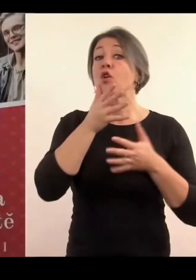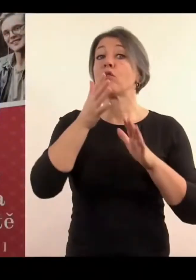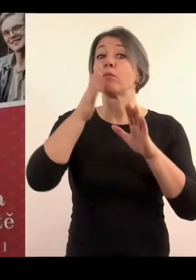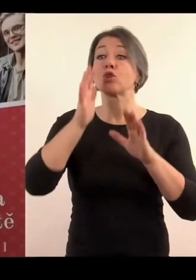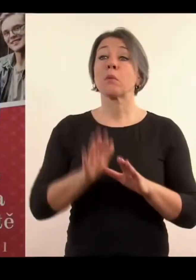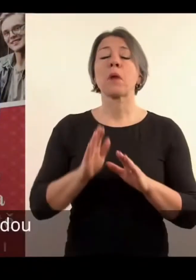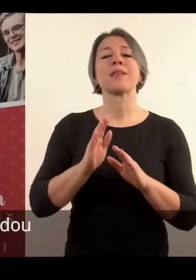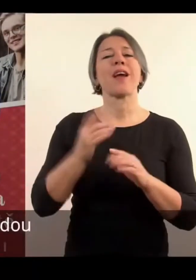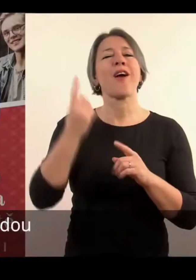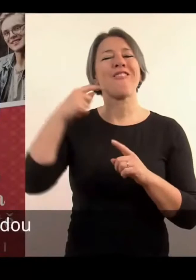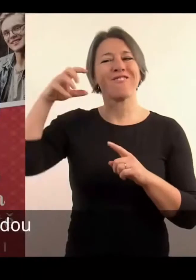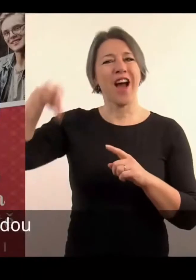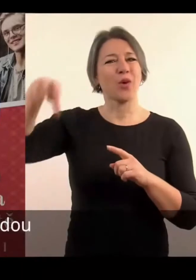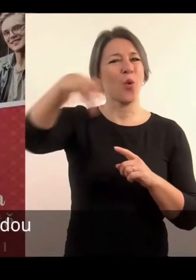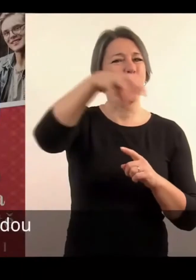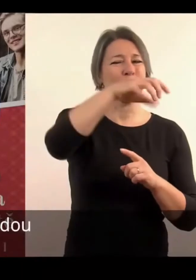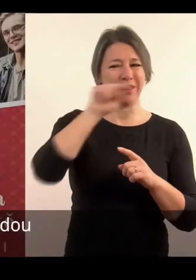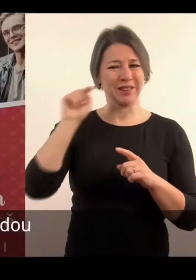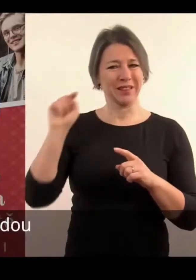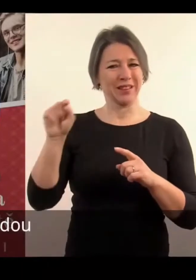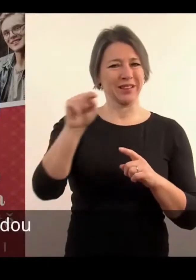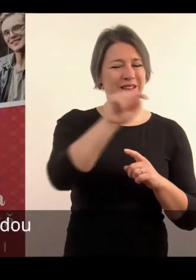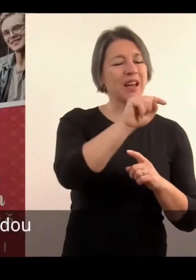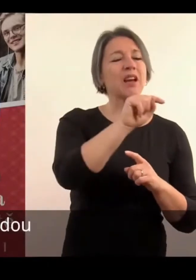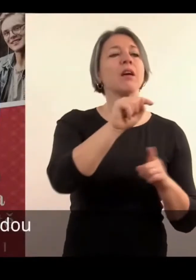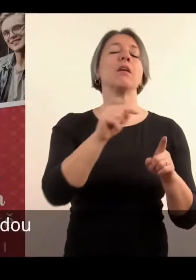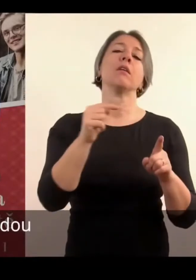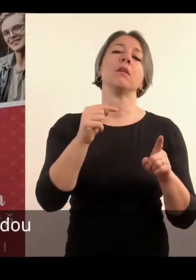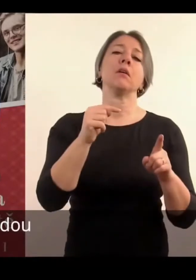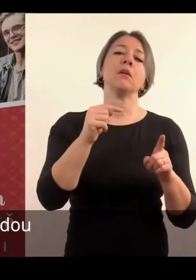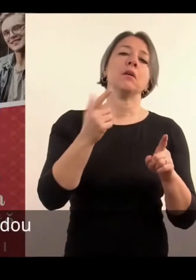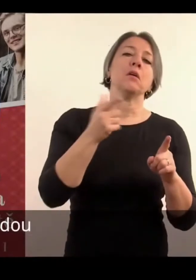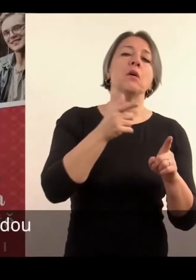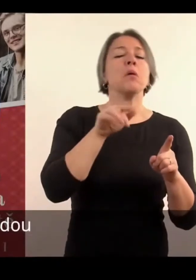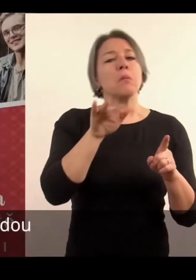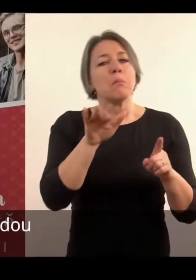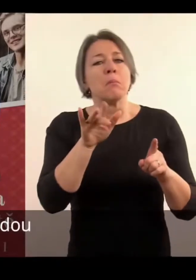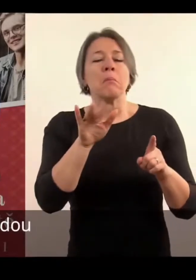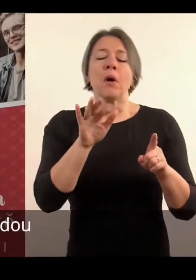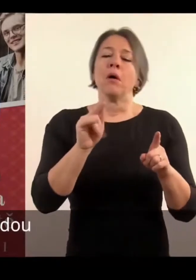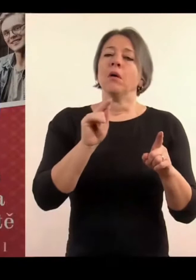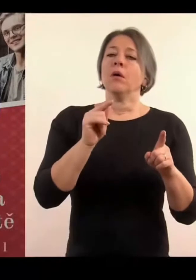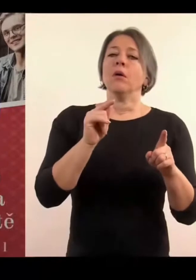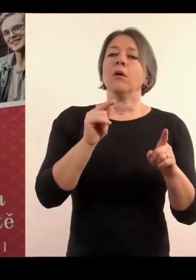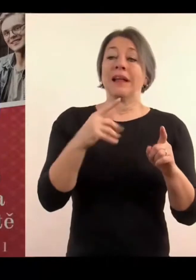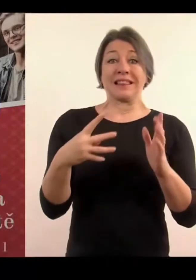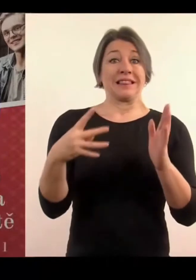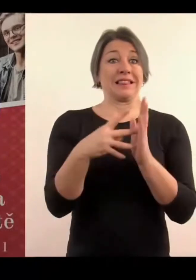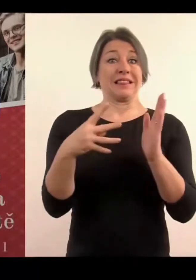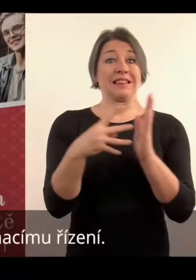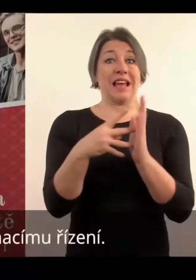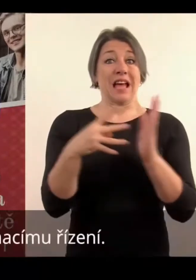Pokud některé fakulty je výhodou nebo je podmínkou mít